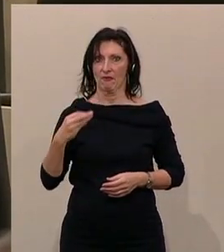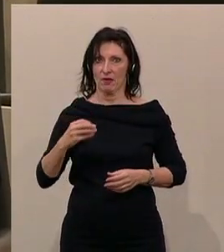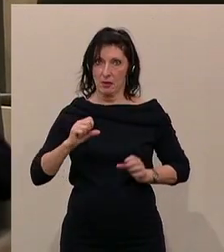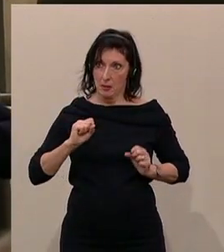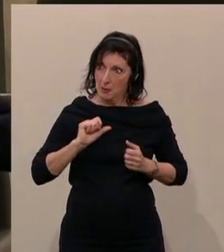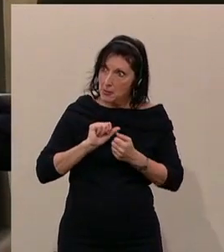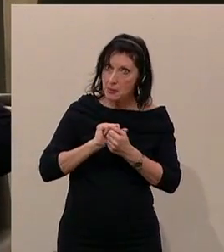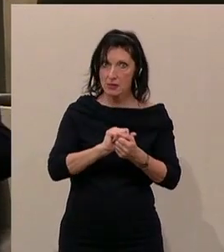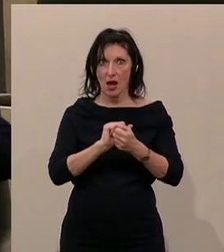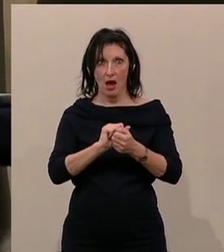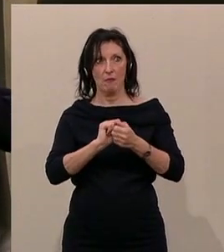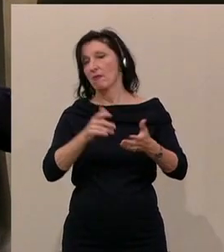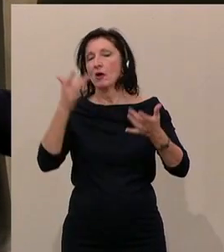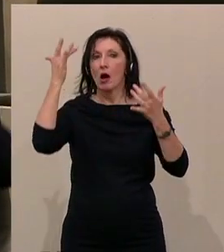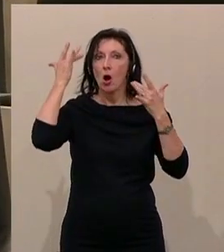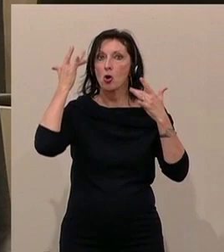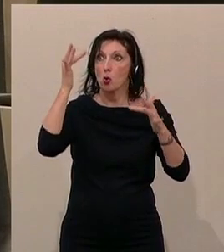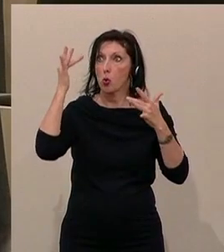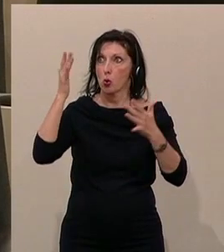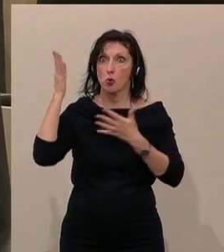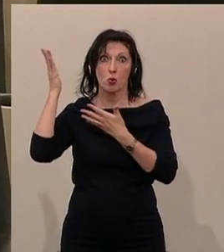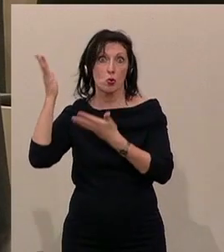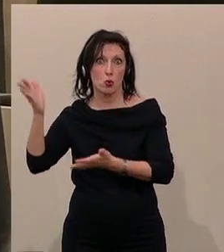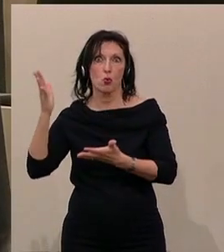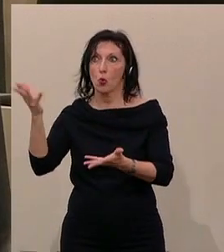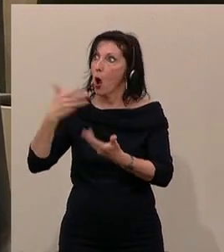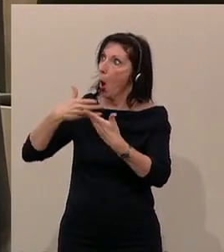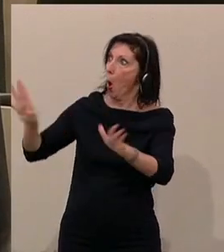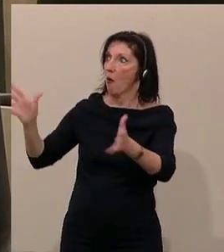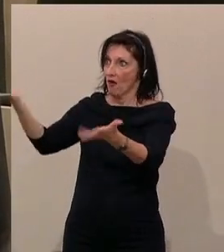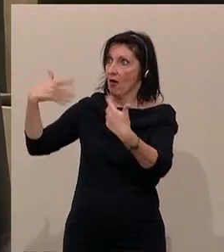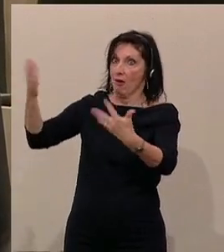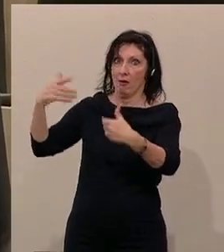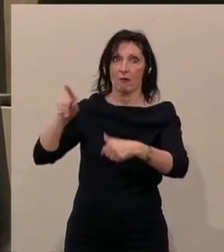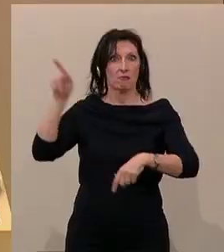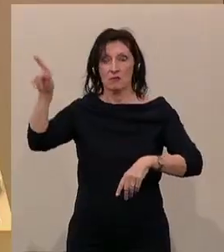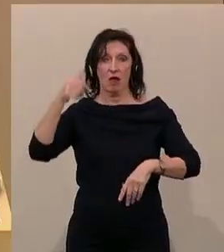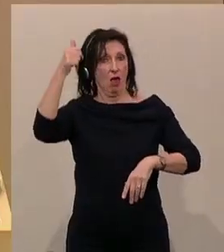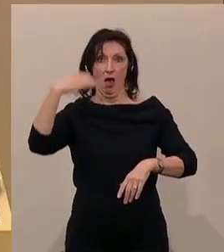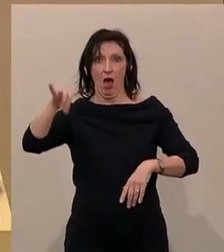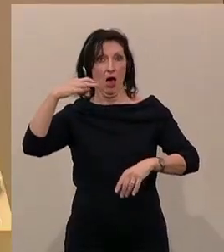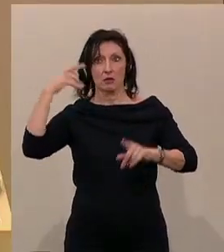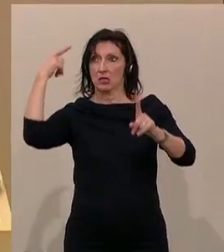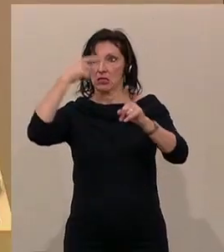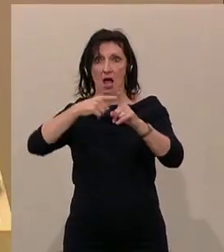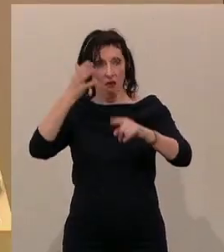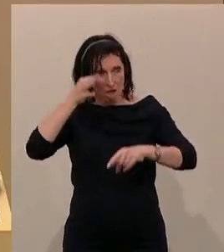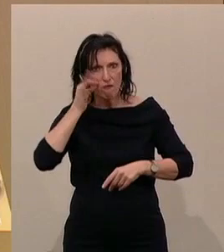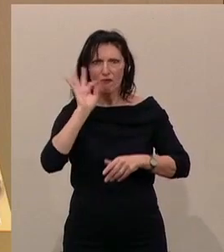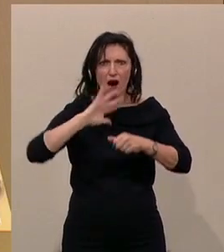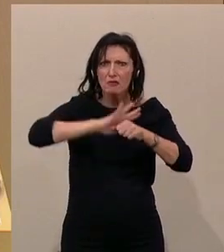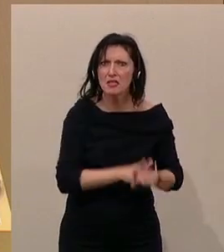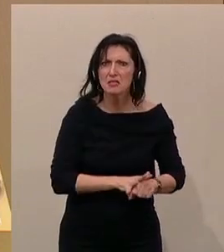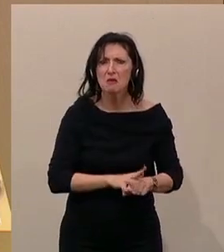Kraft zur Einkunft, jene Kultur bei uns hereinzulassen, die das nichts anderes im Sinn hat, als Frauen zu diskriminieren.